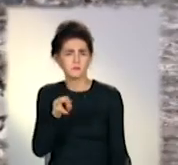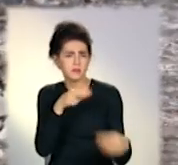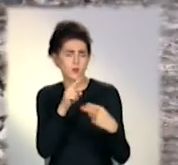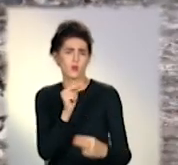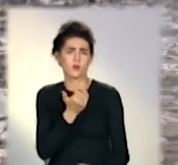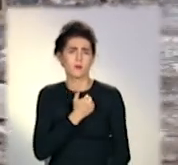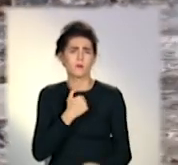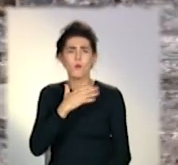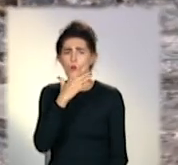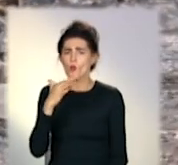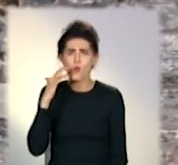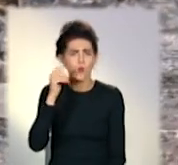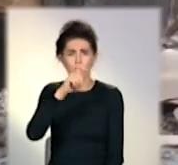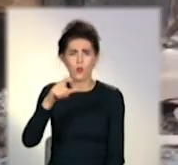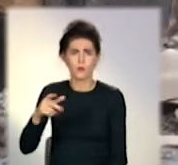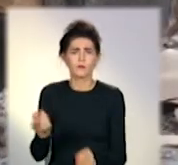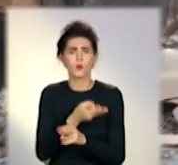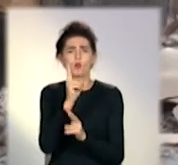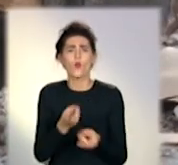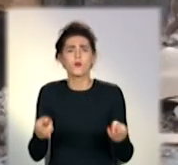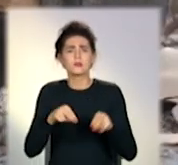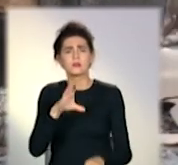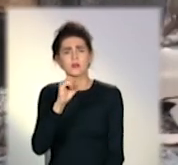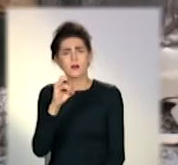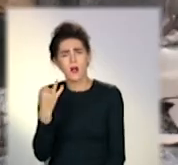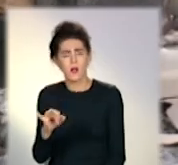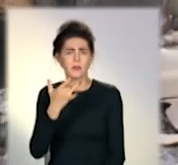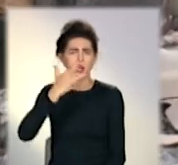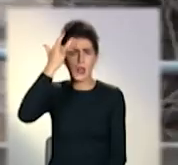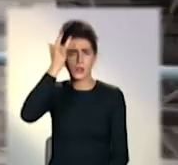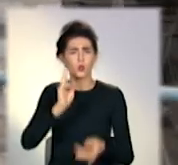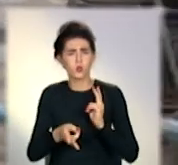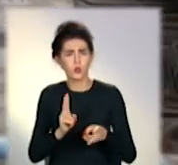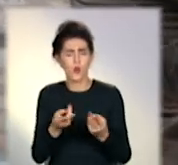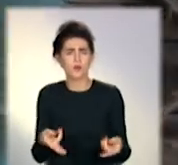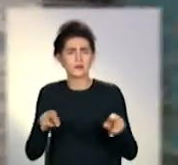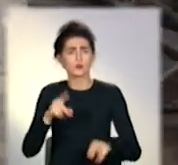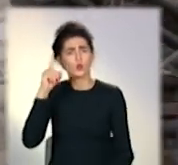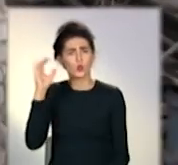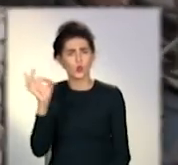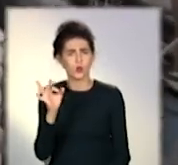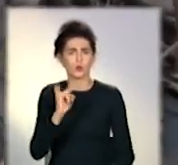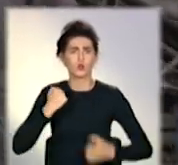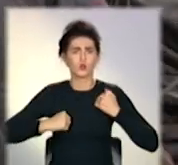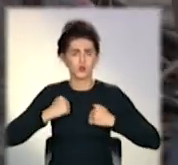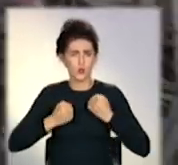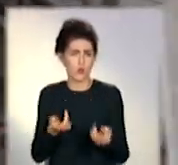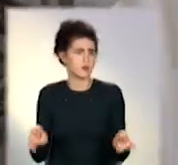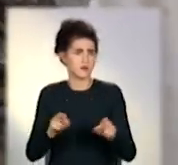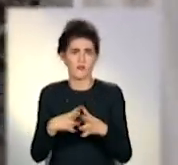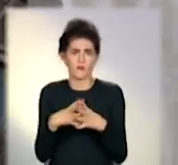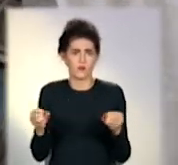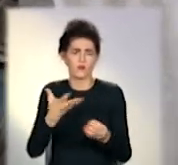більшості з майна лишилися тільки сараї та літні кухні. Остался туалет і душ. Ось все, що